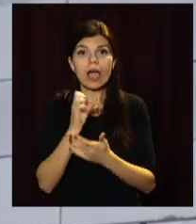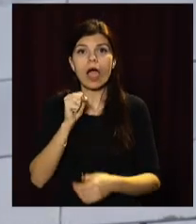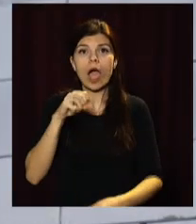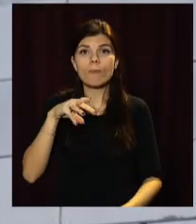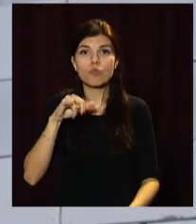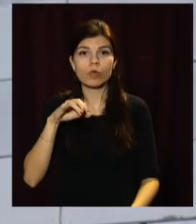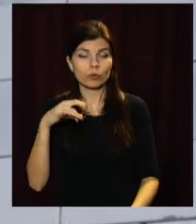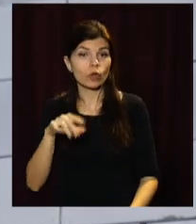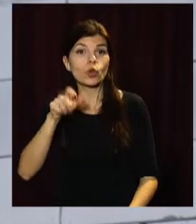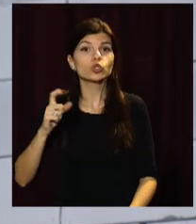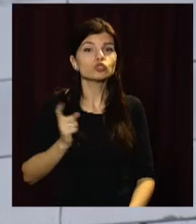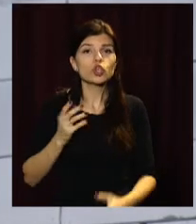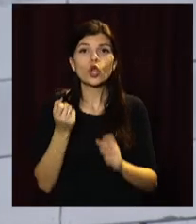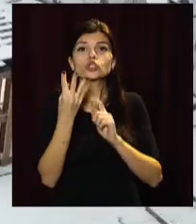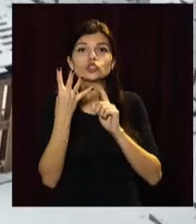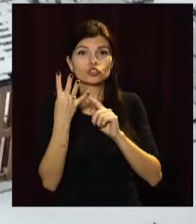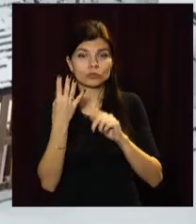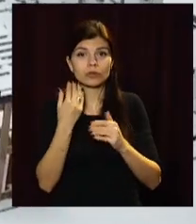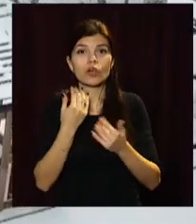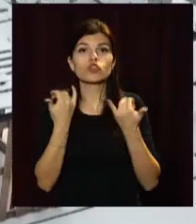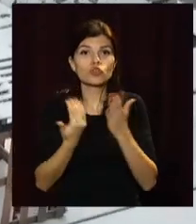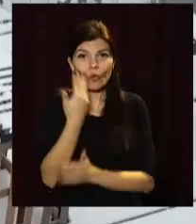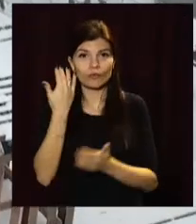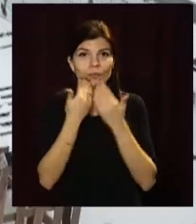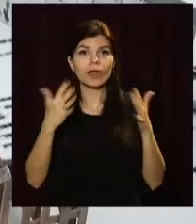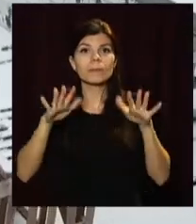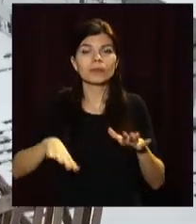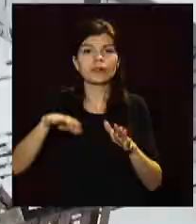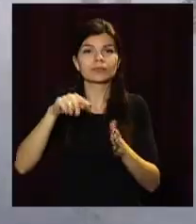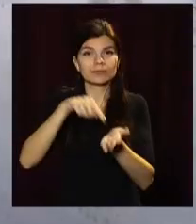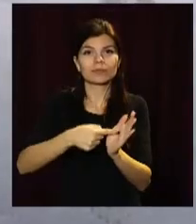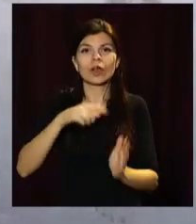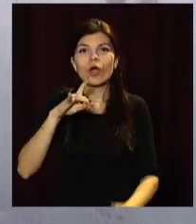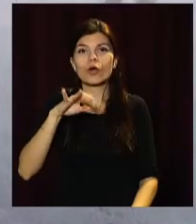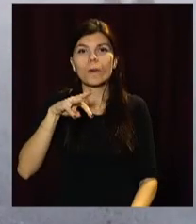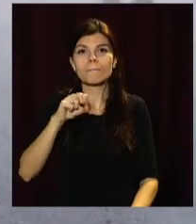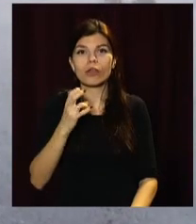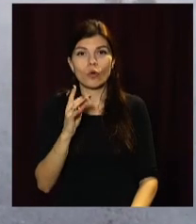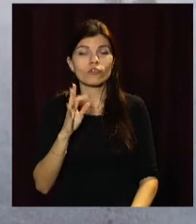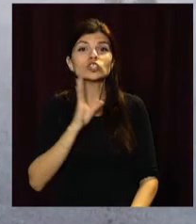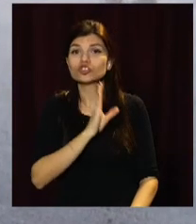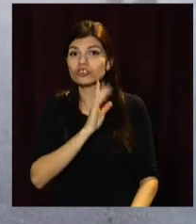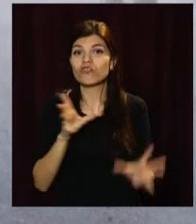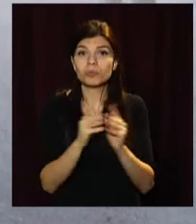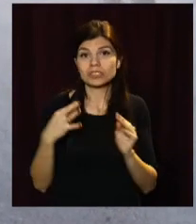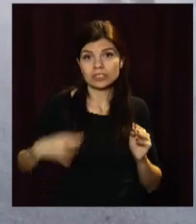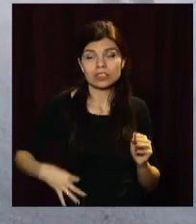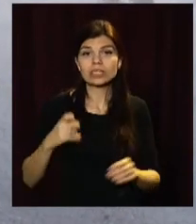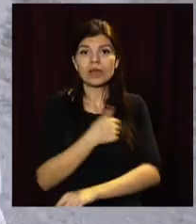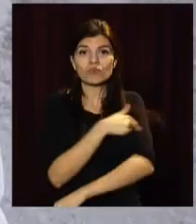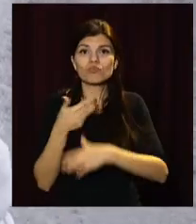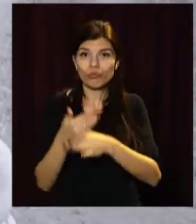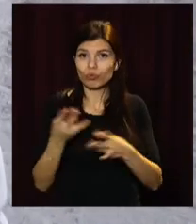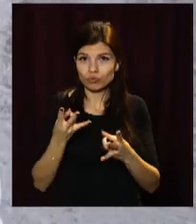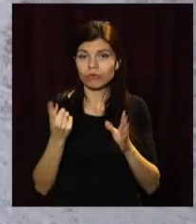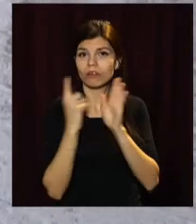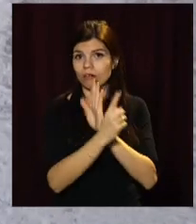Люди з нетерпінням чекають на 14-ту, нову та сучасну в Романковому. Серед них Оксана Палагута. Жінка разом із сином за меддопомогою